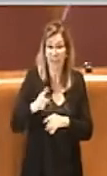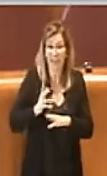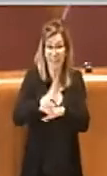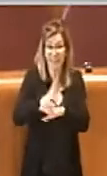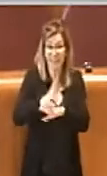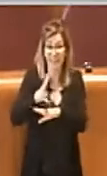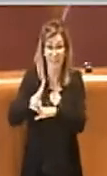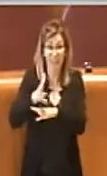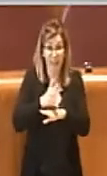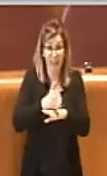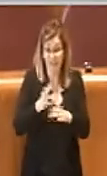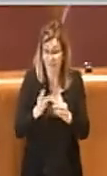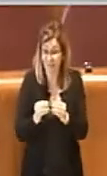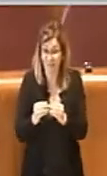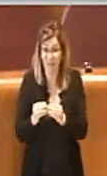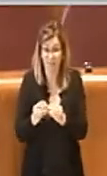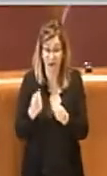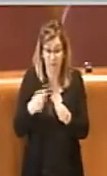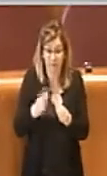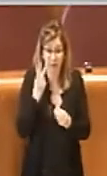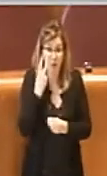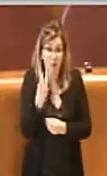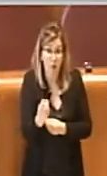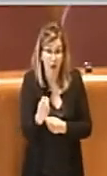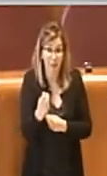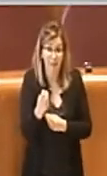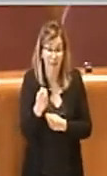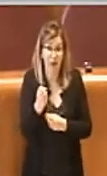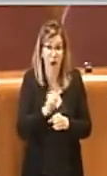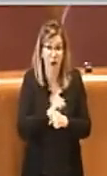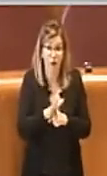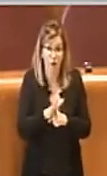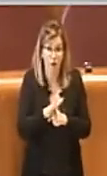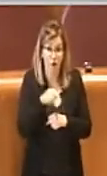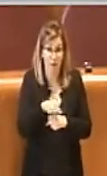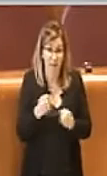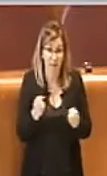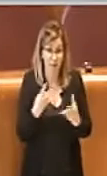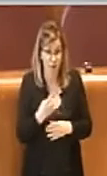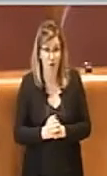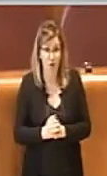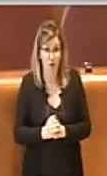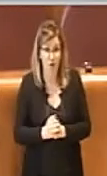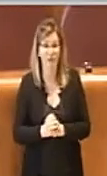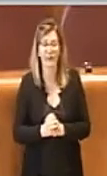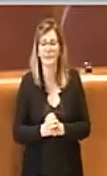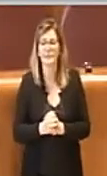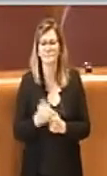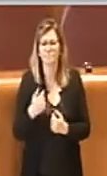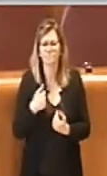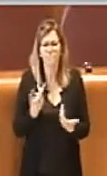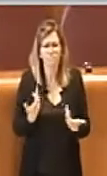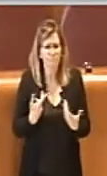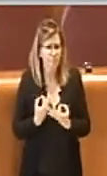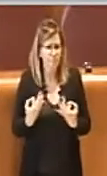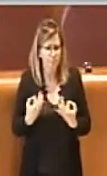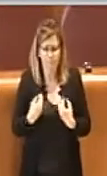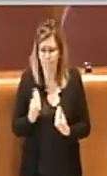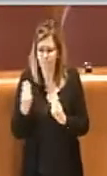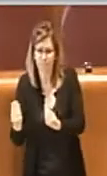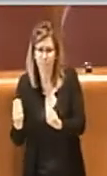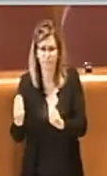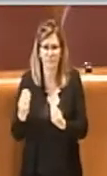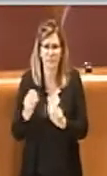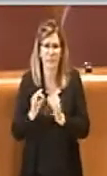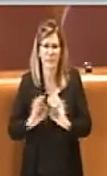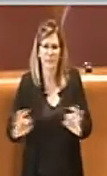relativamente appunto questa emergenza del Covid-19, ho ritenuto opportuno appunto dare spazio e in quella sede